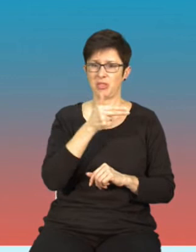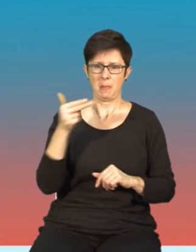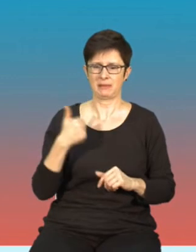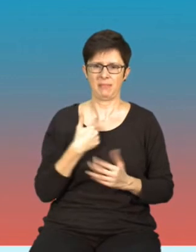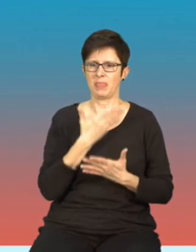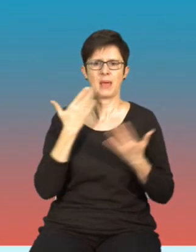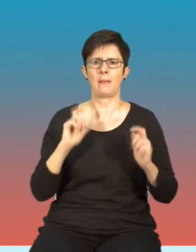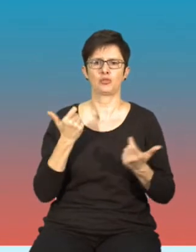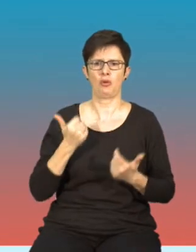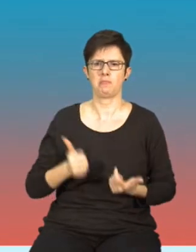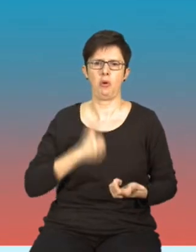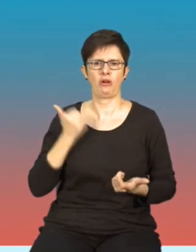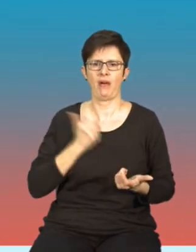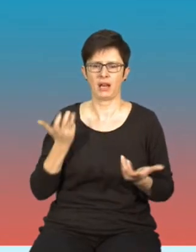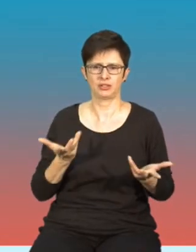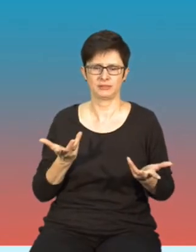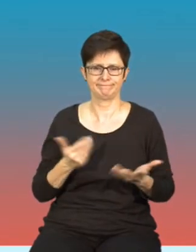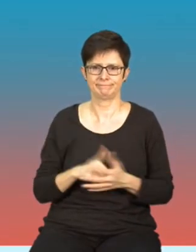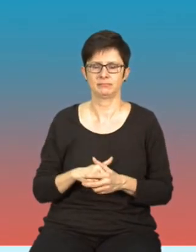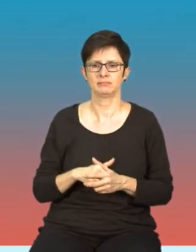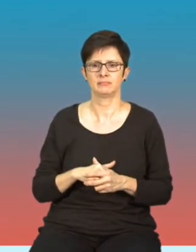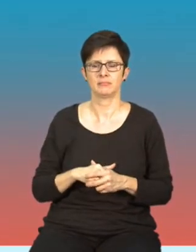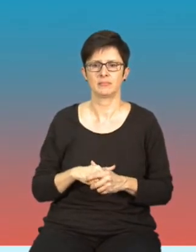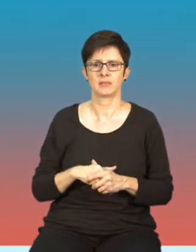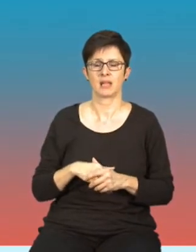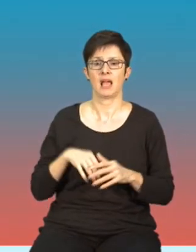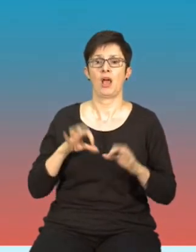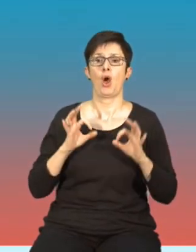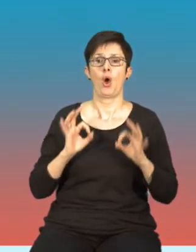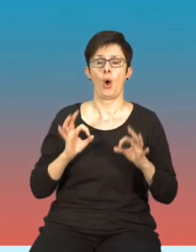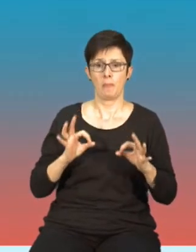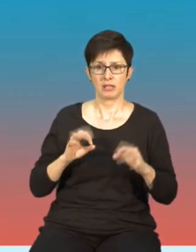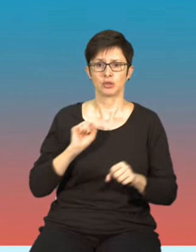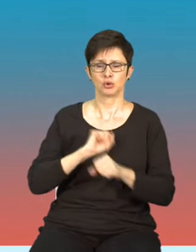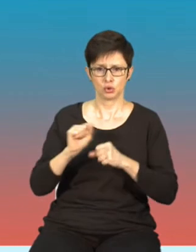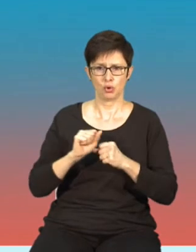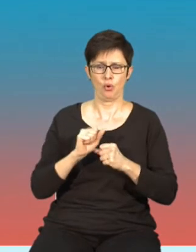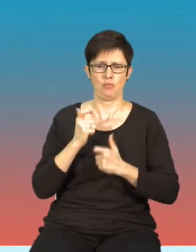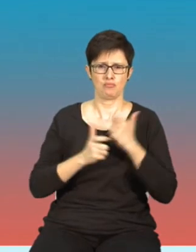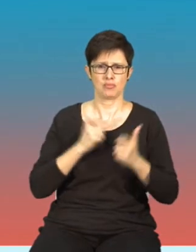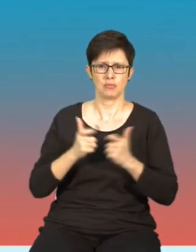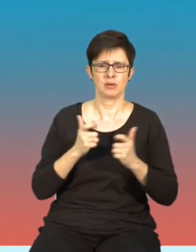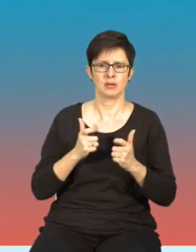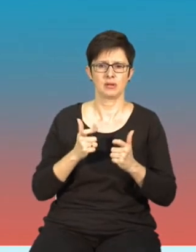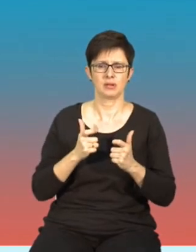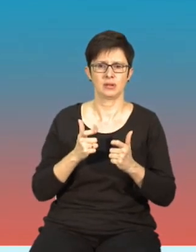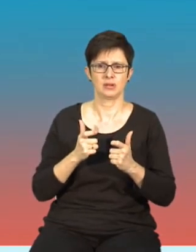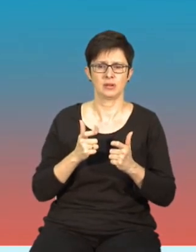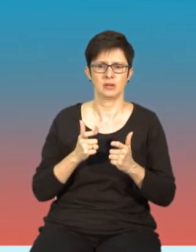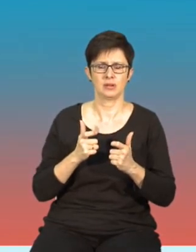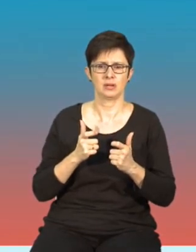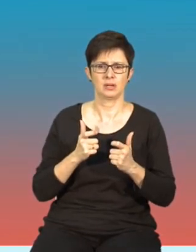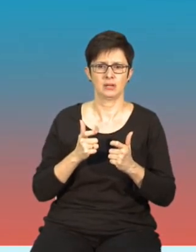pochwalić, ale działania obecnie są prowadzone między innymi na kanwie